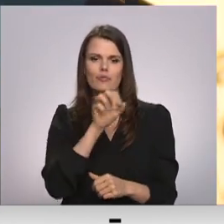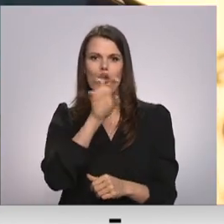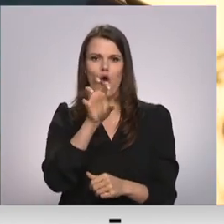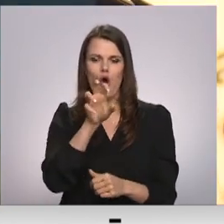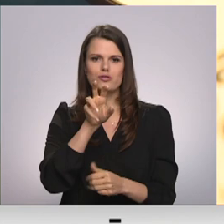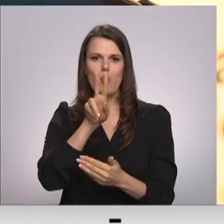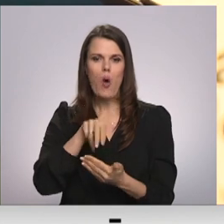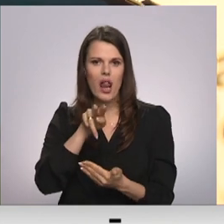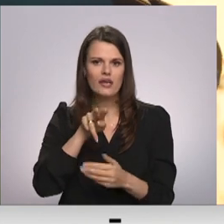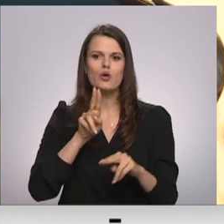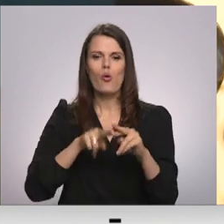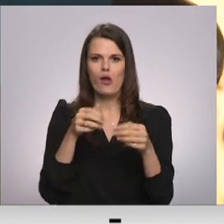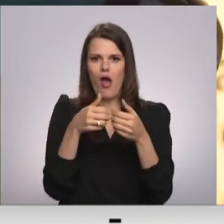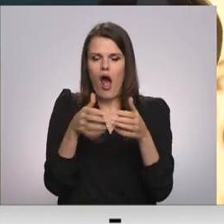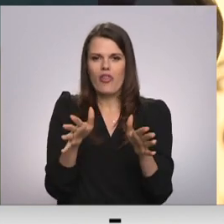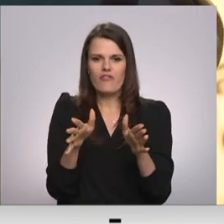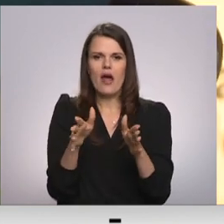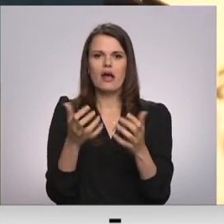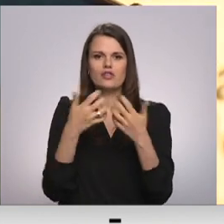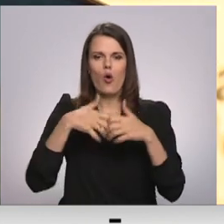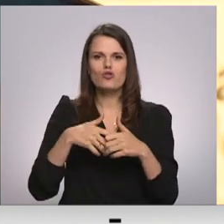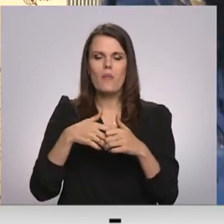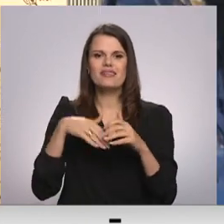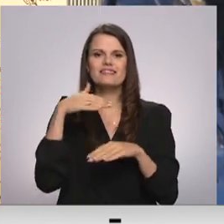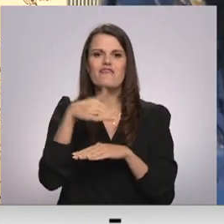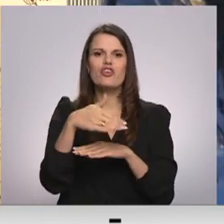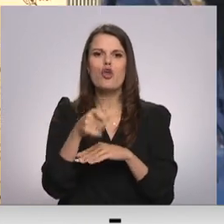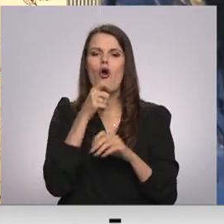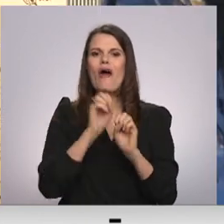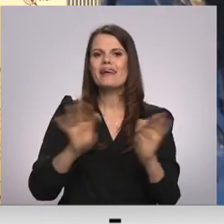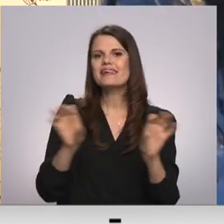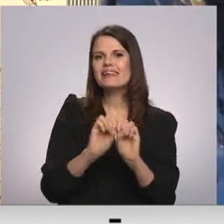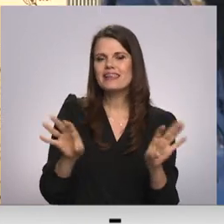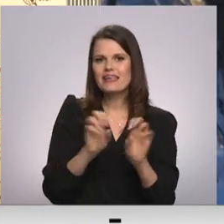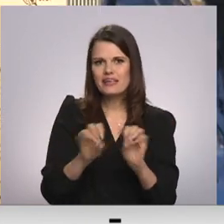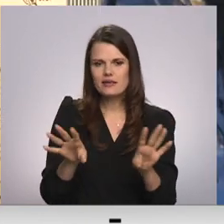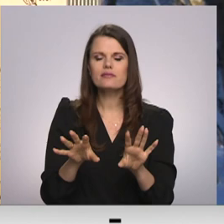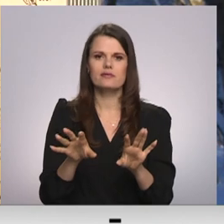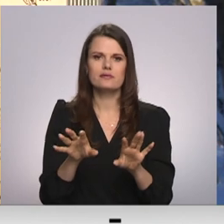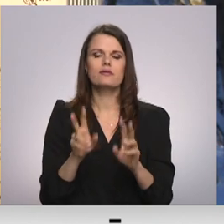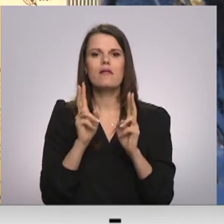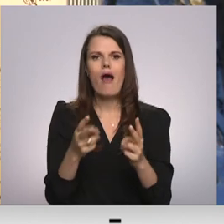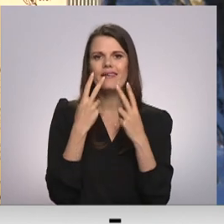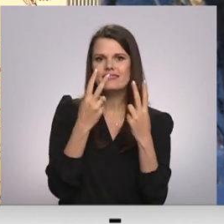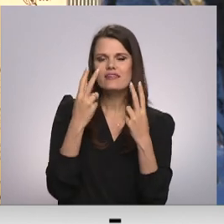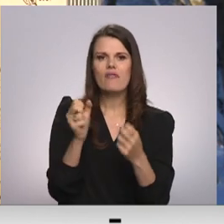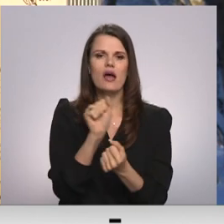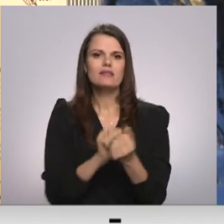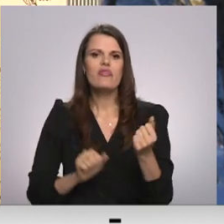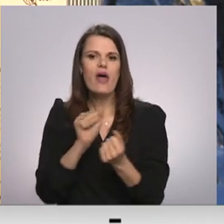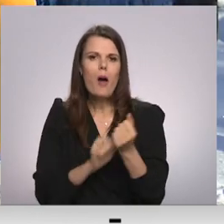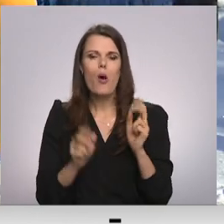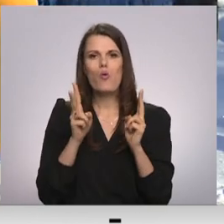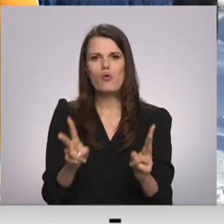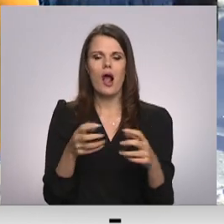video, gidu, kurš izstostēs visu informāciju un arī parūdēs, kā tad dabā izskatās, kur arī aug un kā cīnētīs